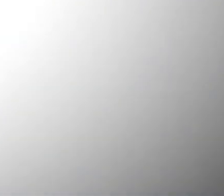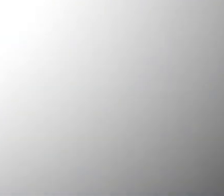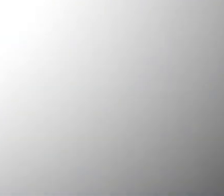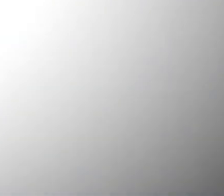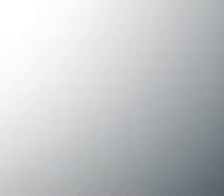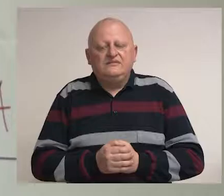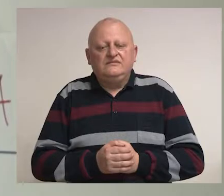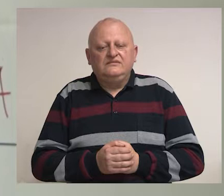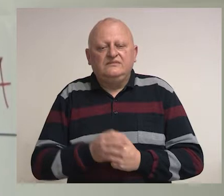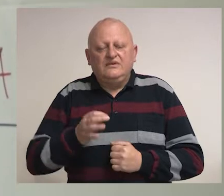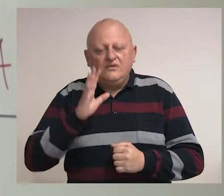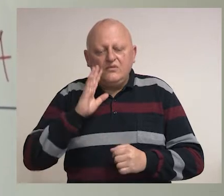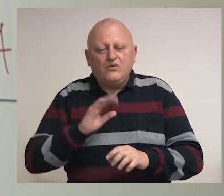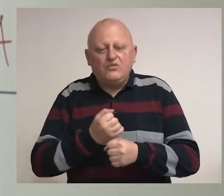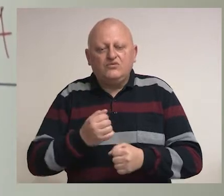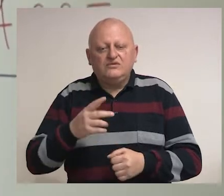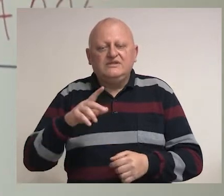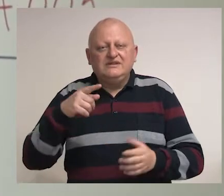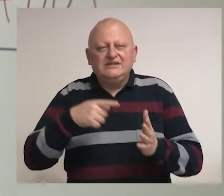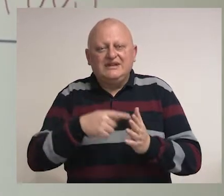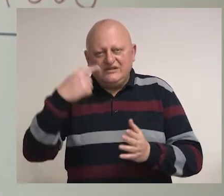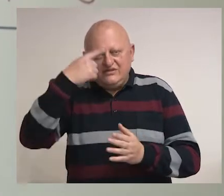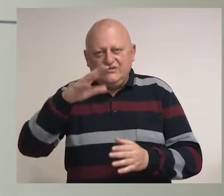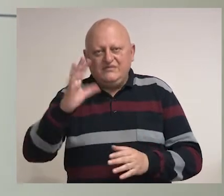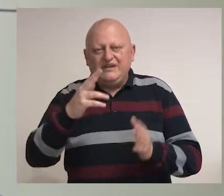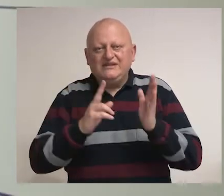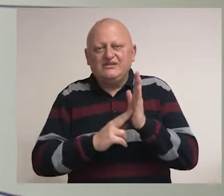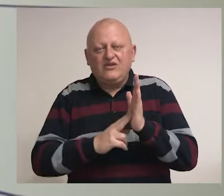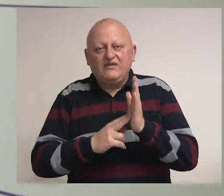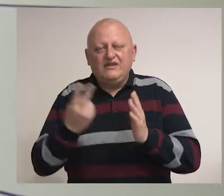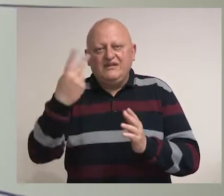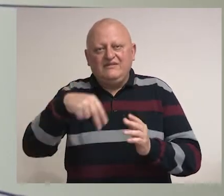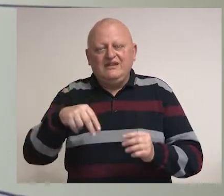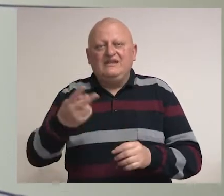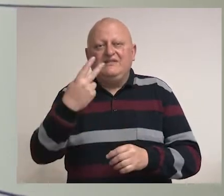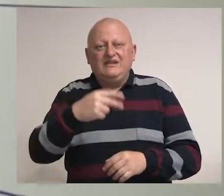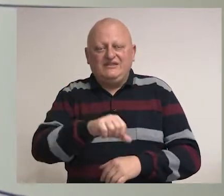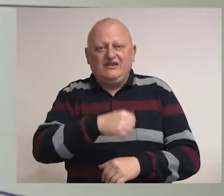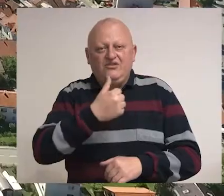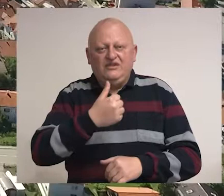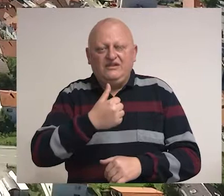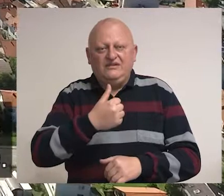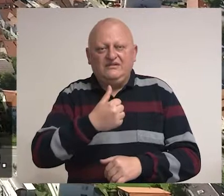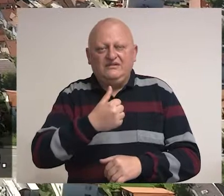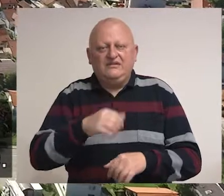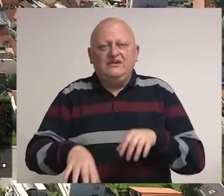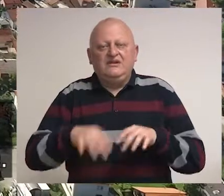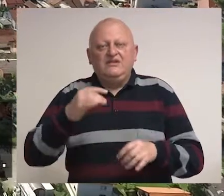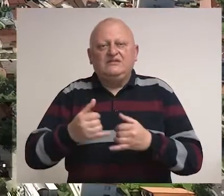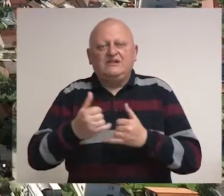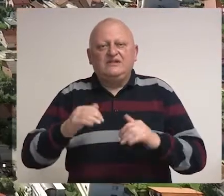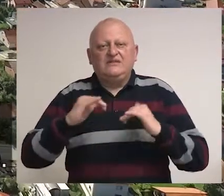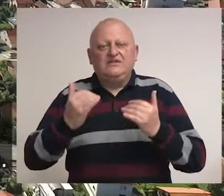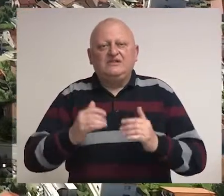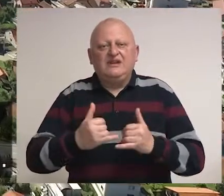Lokalni izbori u BiH zakazani su za nedjelju 15. novembar 2020. godine. Izbori za gradsko